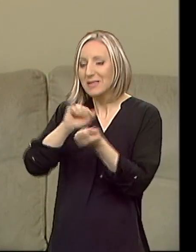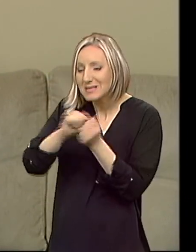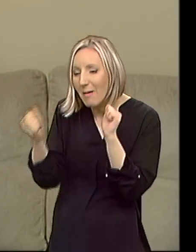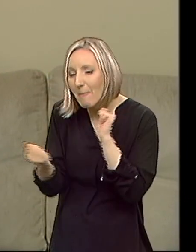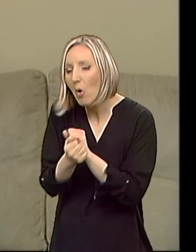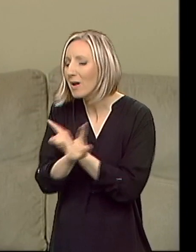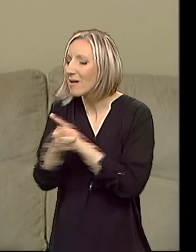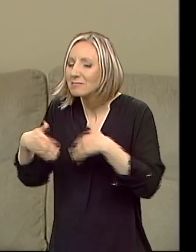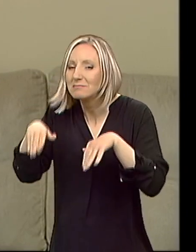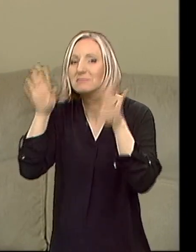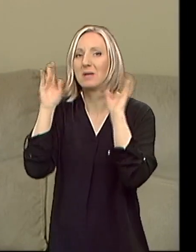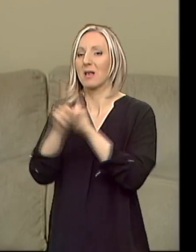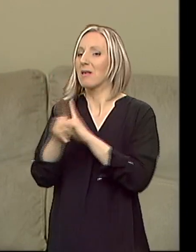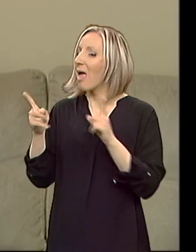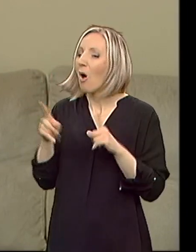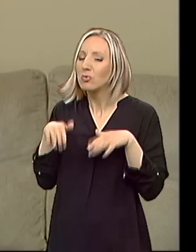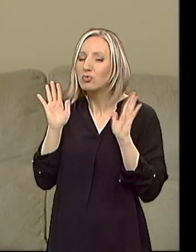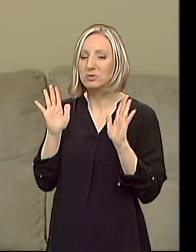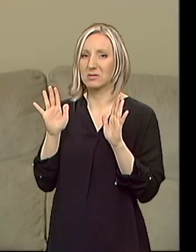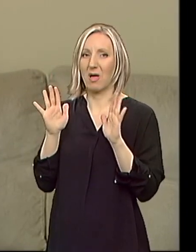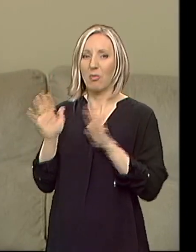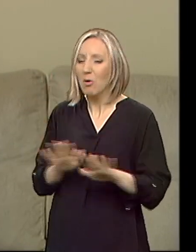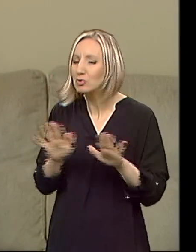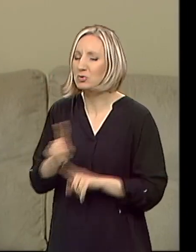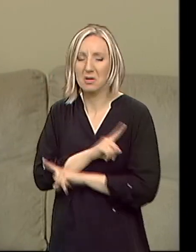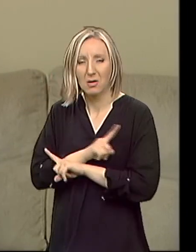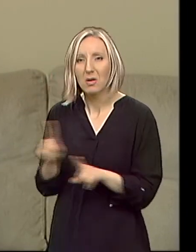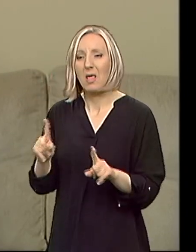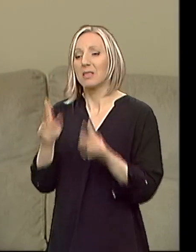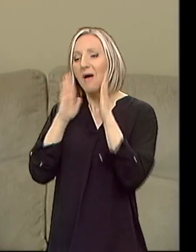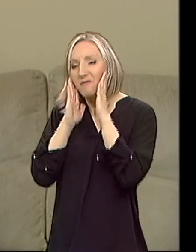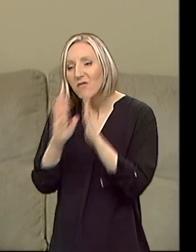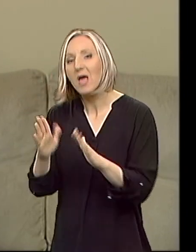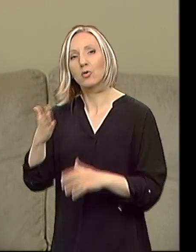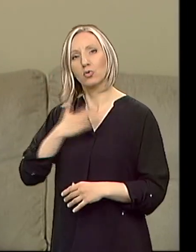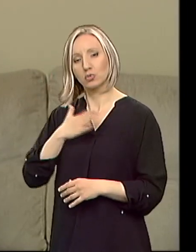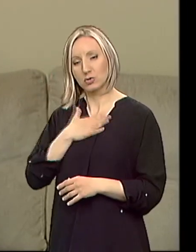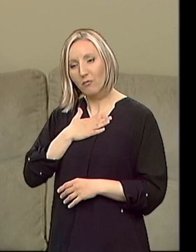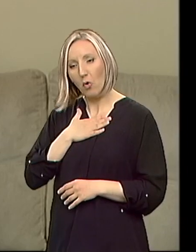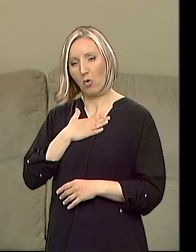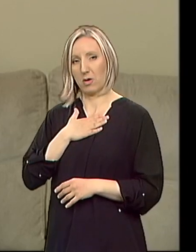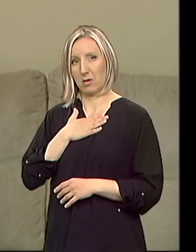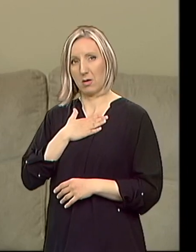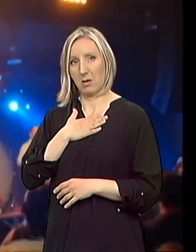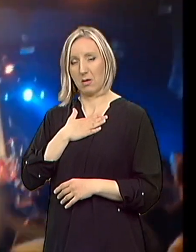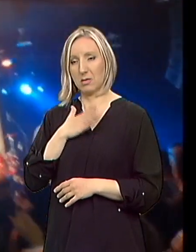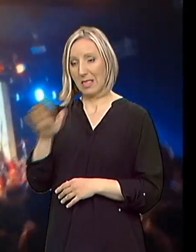treba da posustaju, da ne treba da udustaju, da veruju prosto u svoje deti, da veruju u sebe.